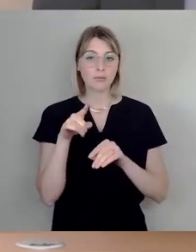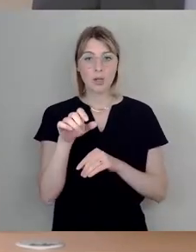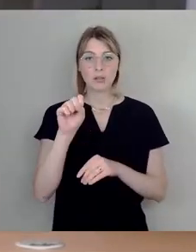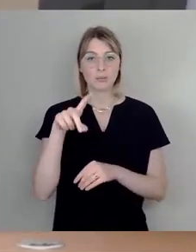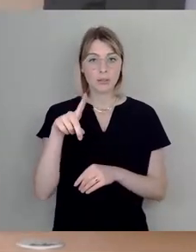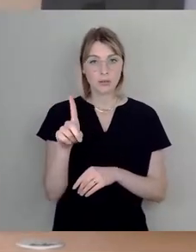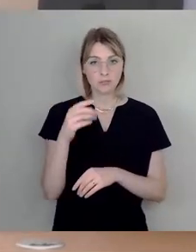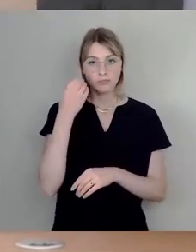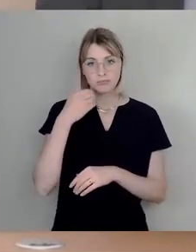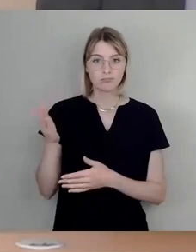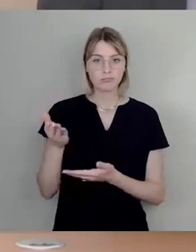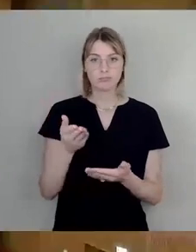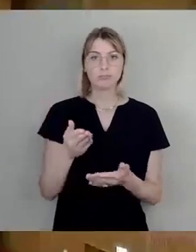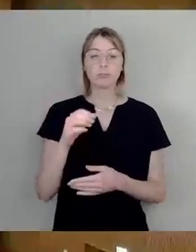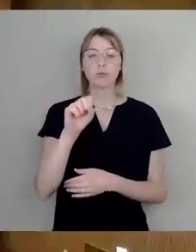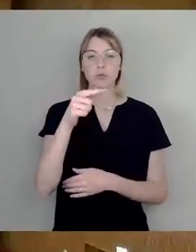SPD, Stefan Engel, bitte.